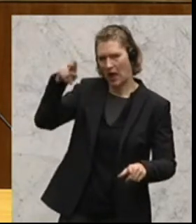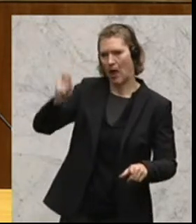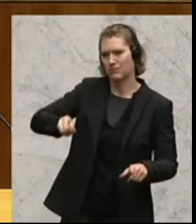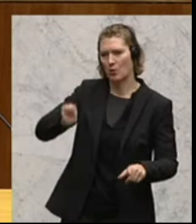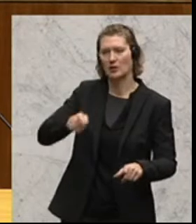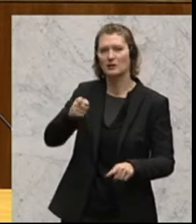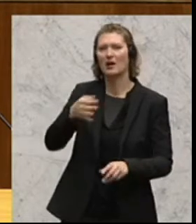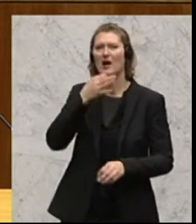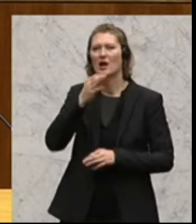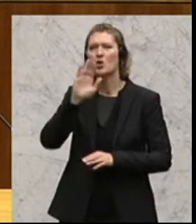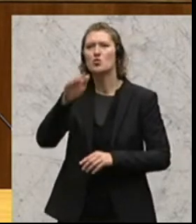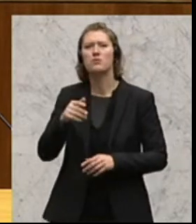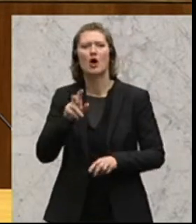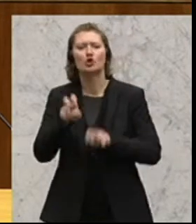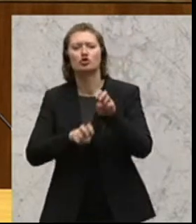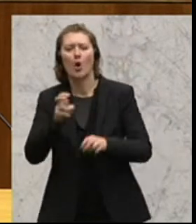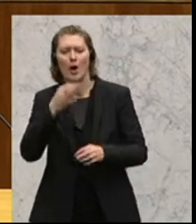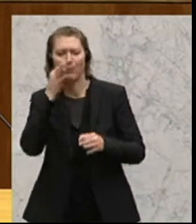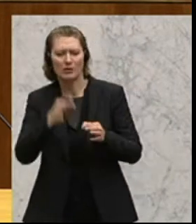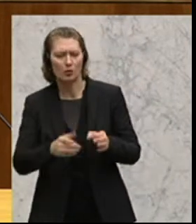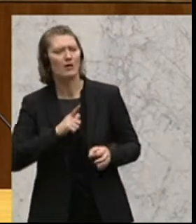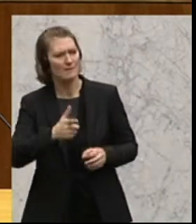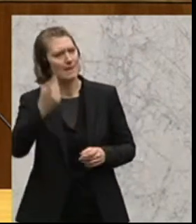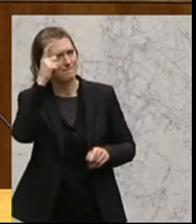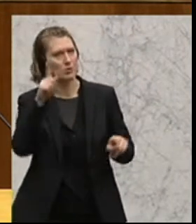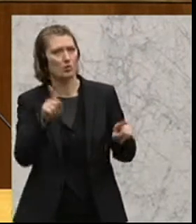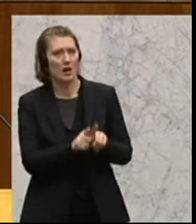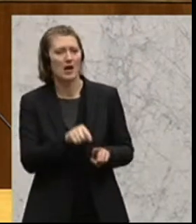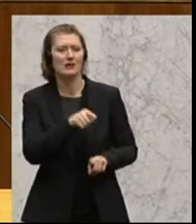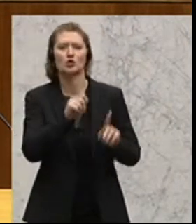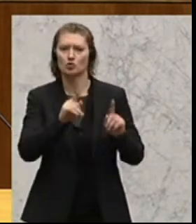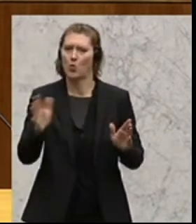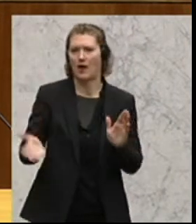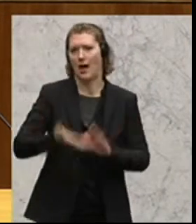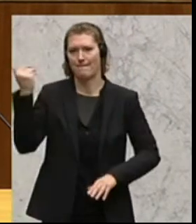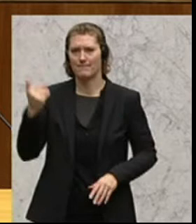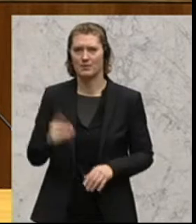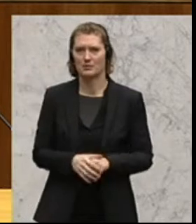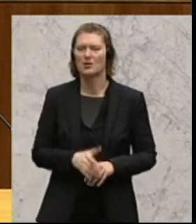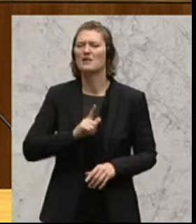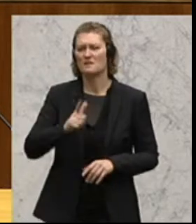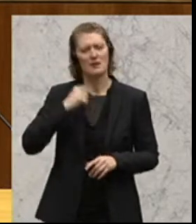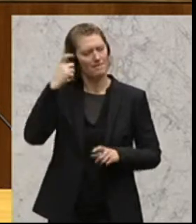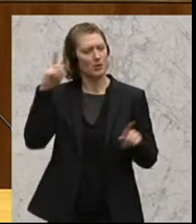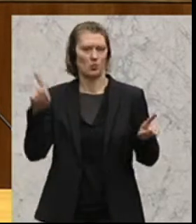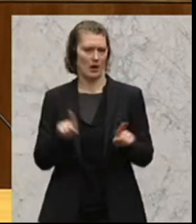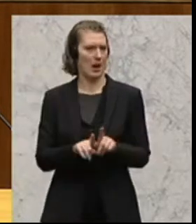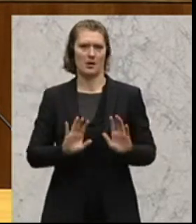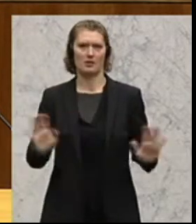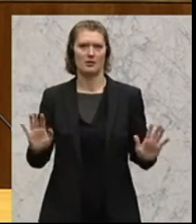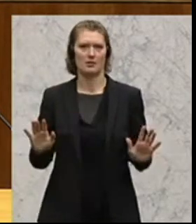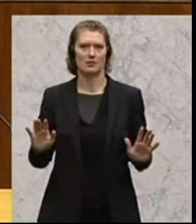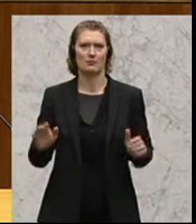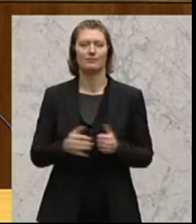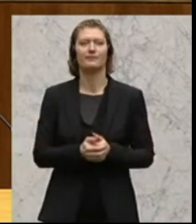mit Steuerbetrug, ich glaube, es ist ein gemeinsames Anliegen, dass wir das massiv angehen. Ich glaube, das steht außer Streit. Und ich stelle auch